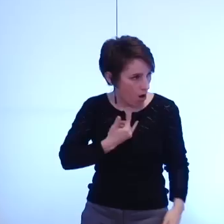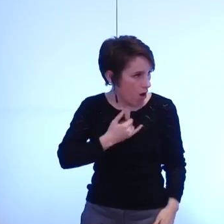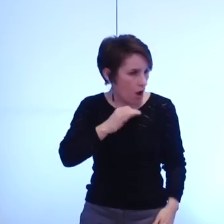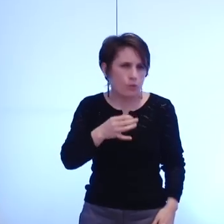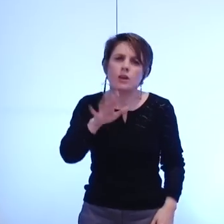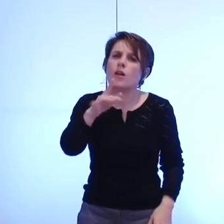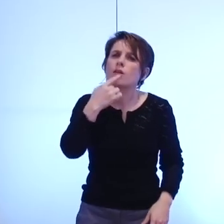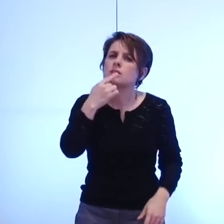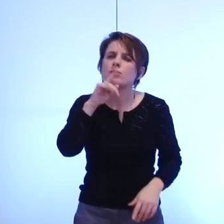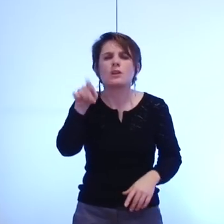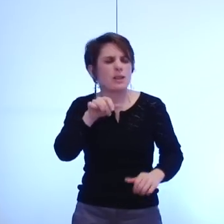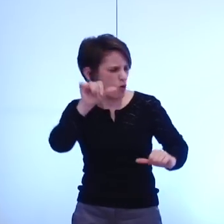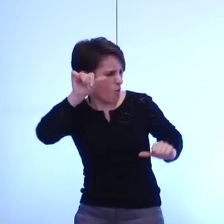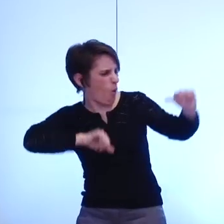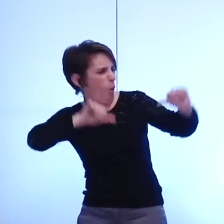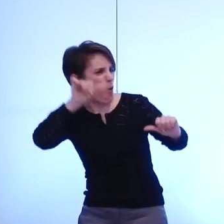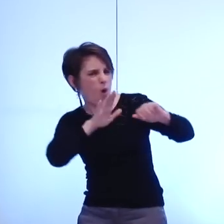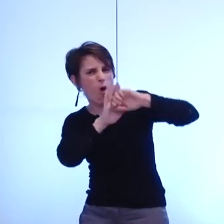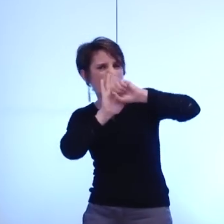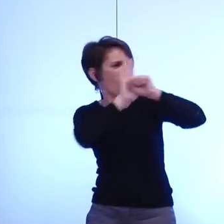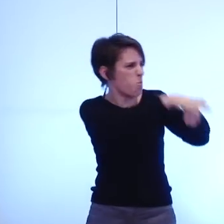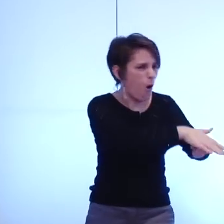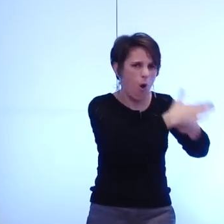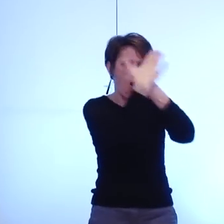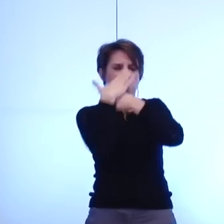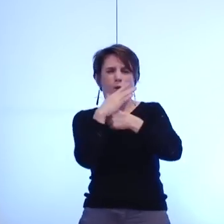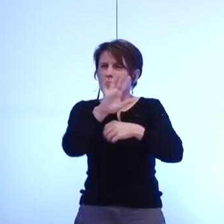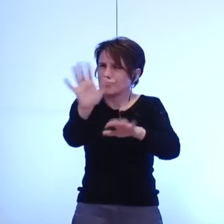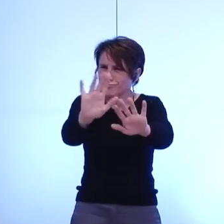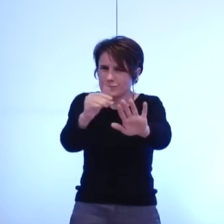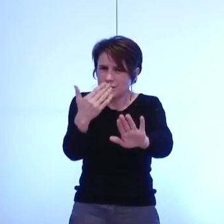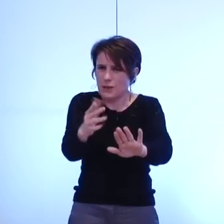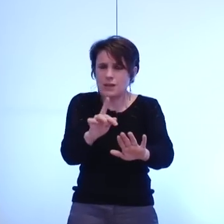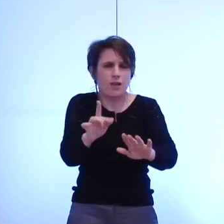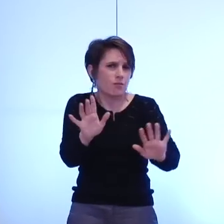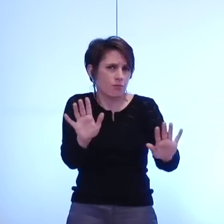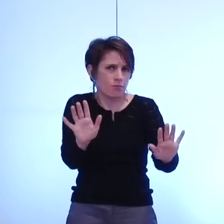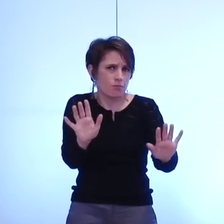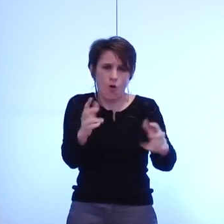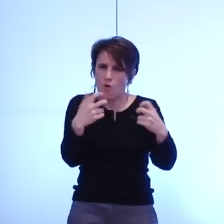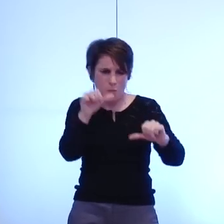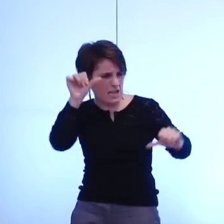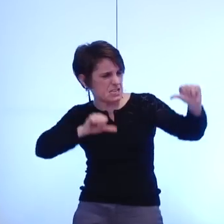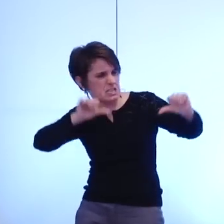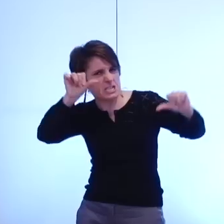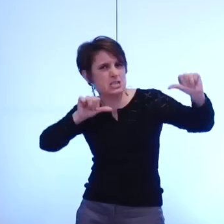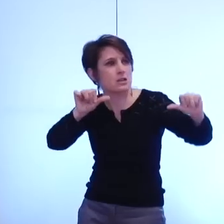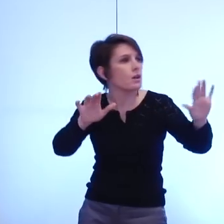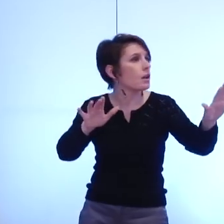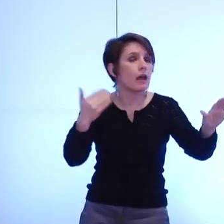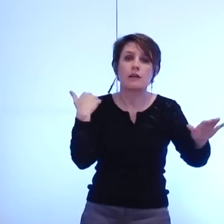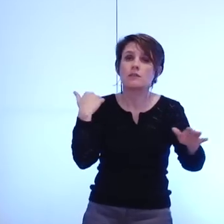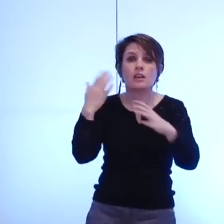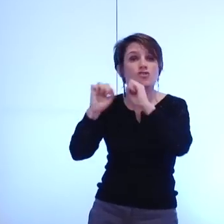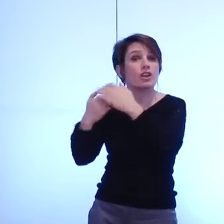une concurrence frontale qui serait dévastatrice avec la capitale régionale et avec l'autre métropole et comme je l'ai déjà entendu à la